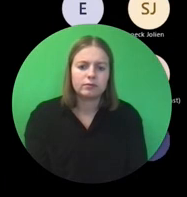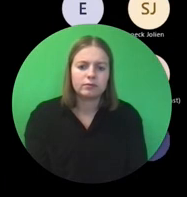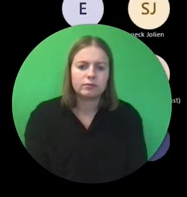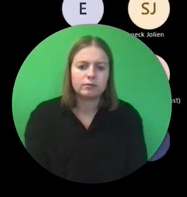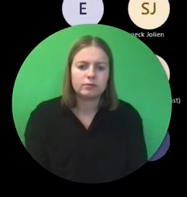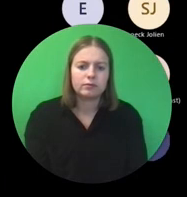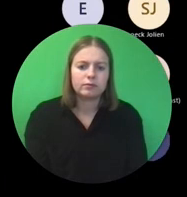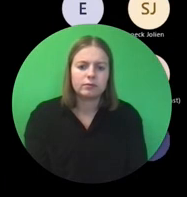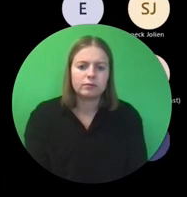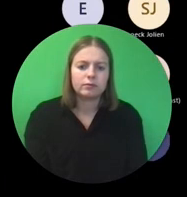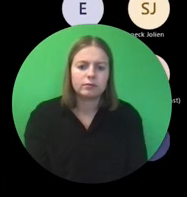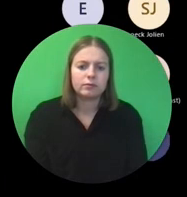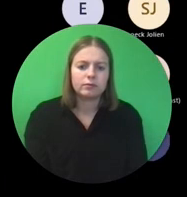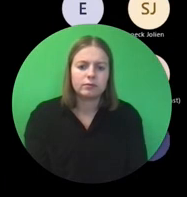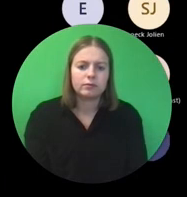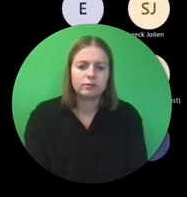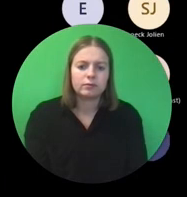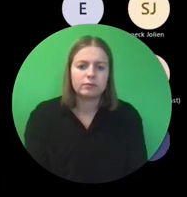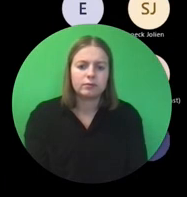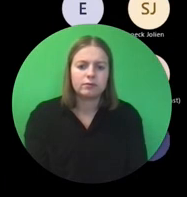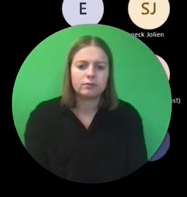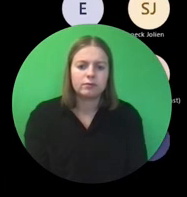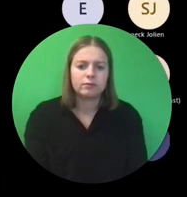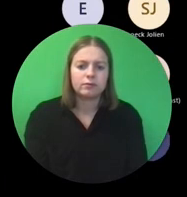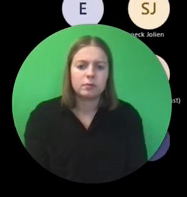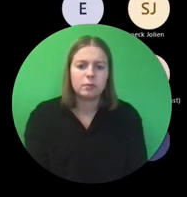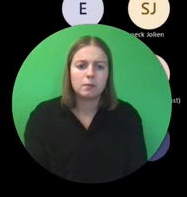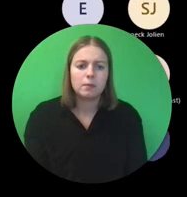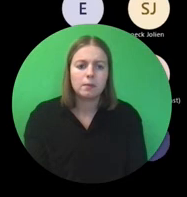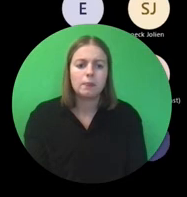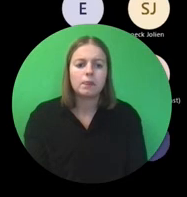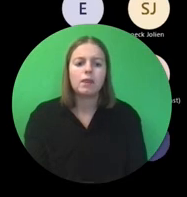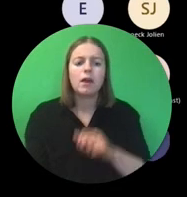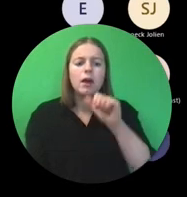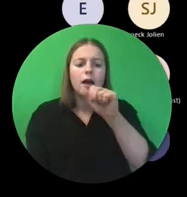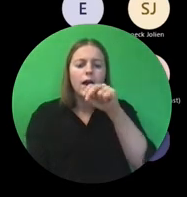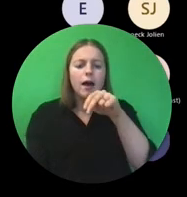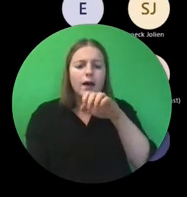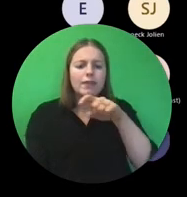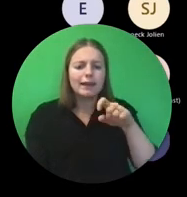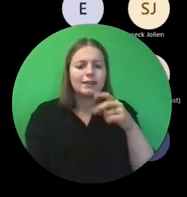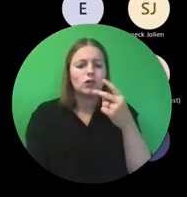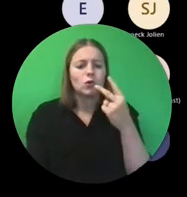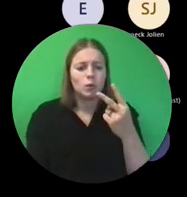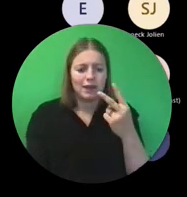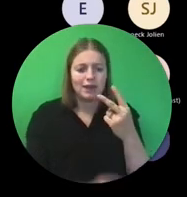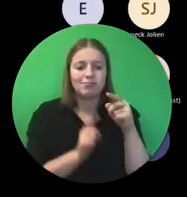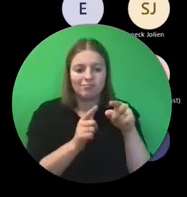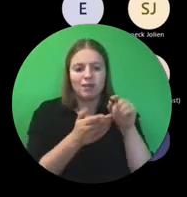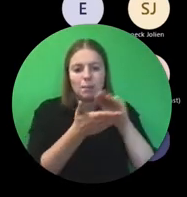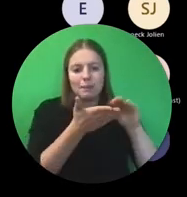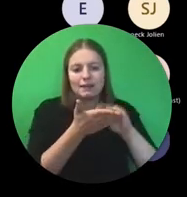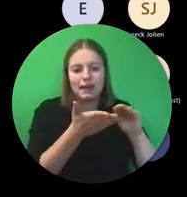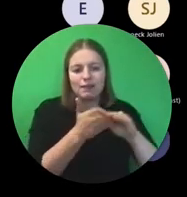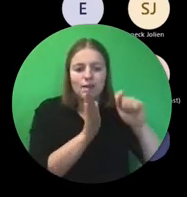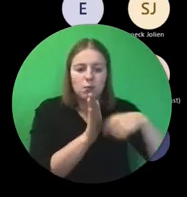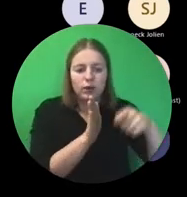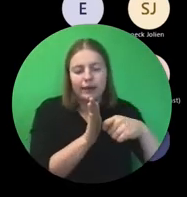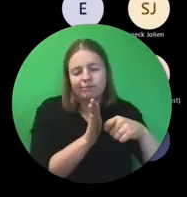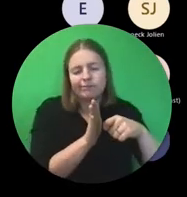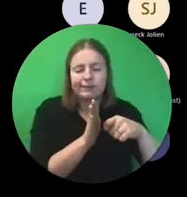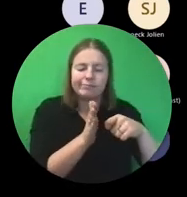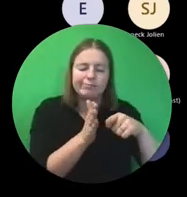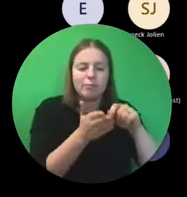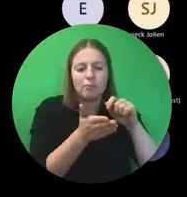activity, as indicated in Annex 2. En Annex 2, dat is de beschrijving van het project, dat is eigenlijk projectaanvraag.